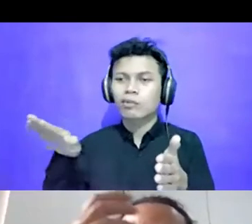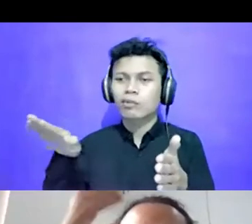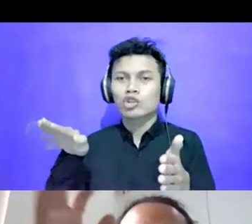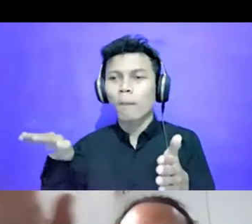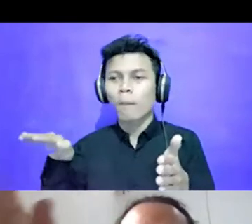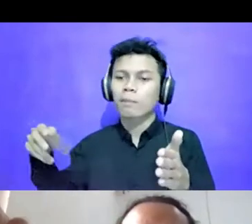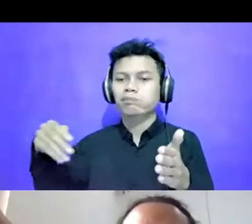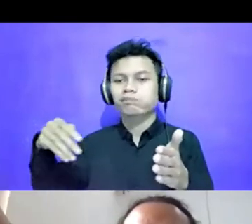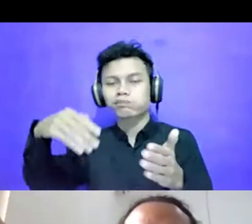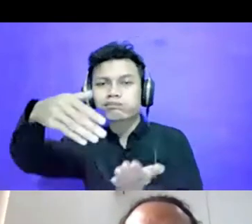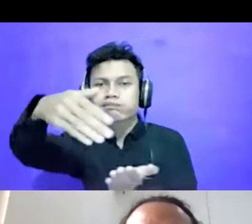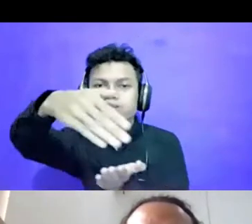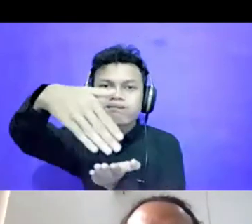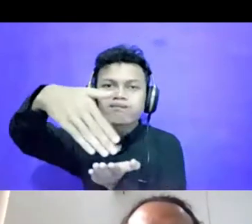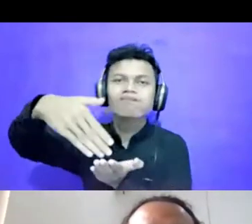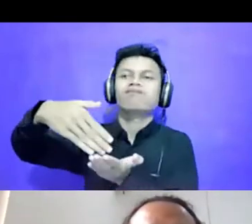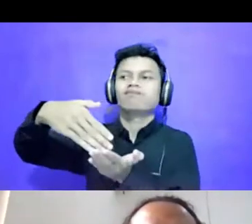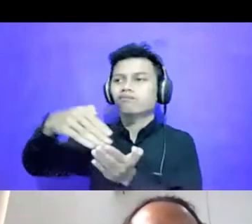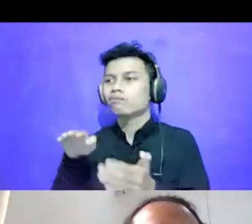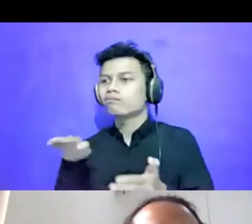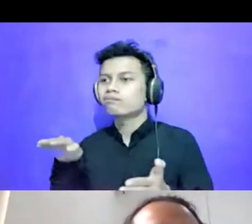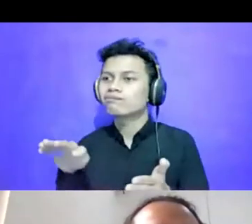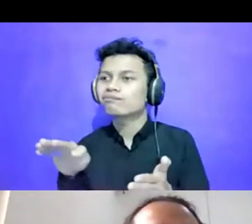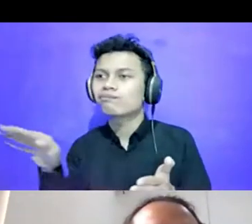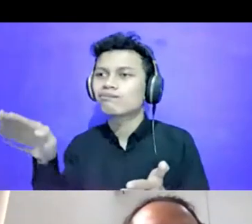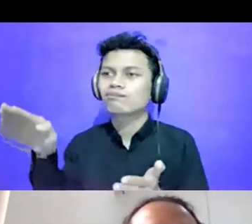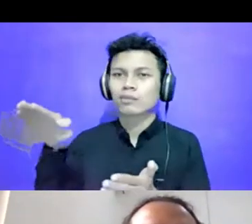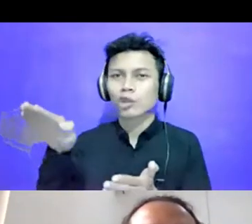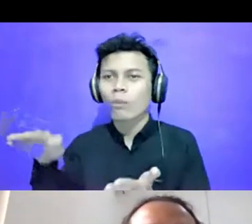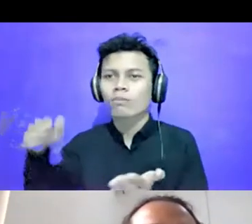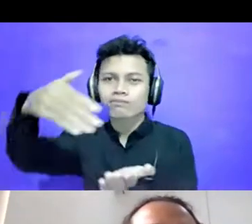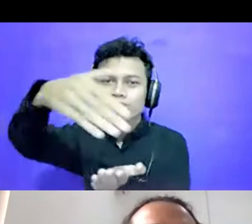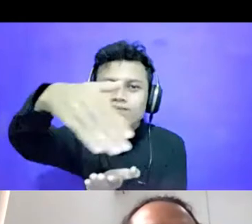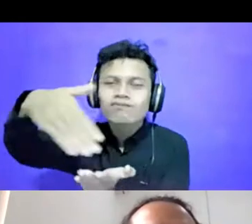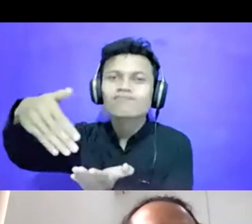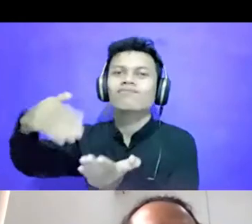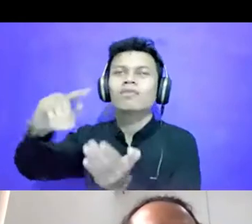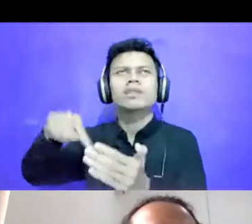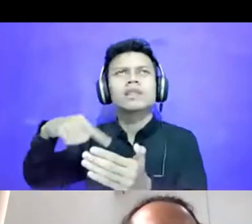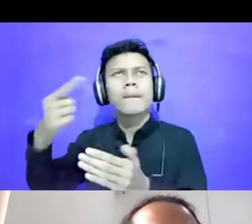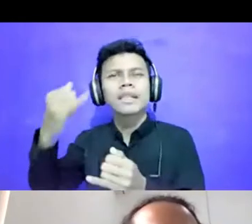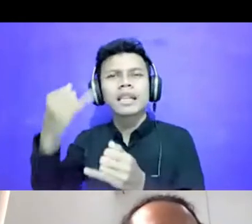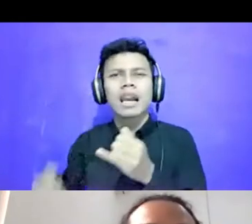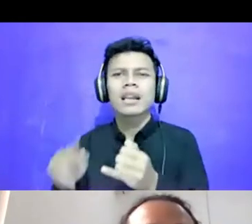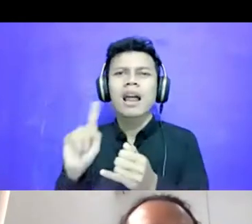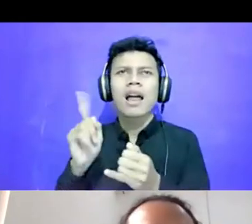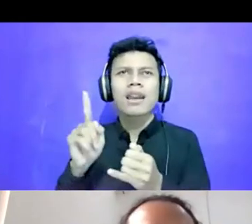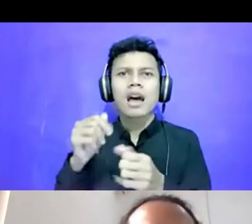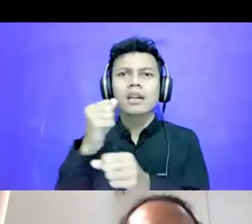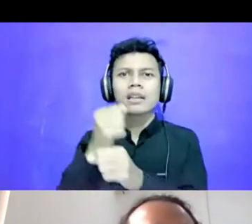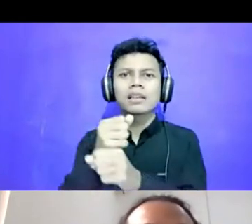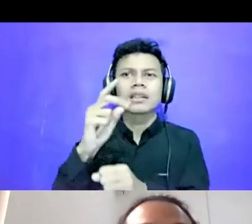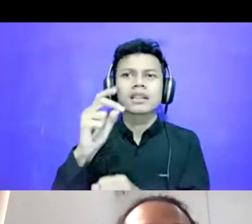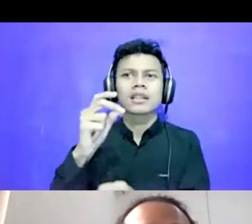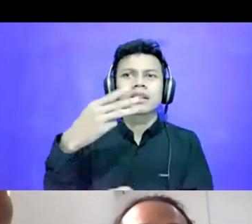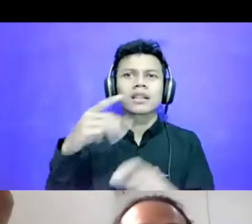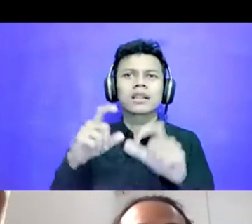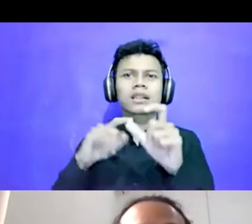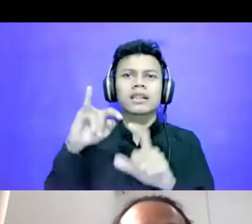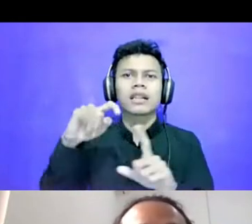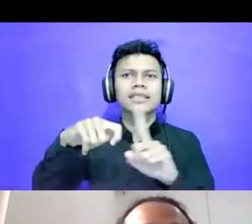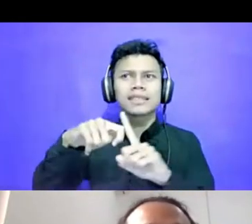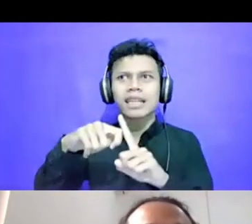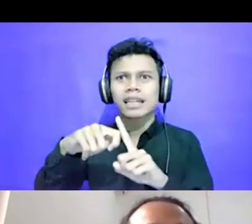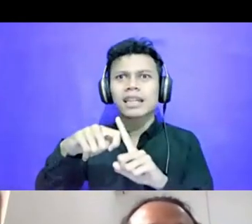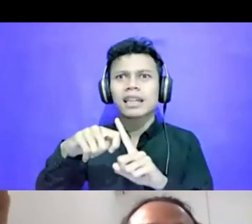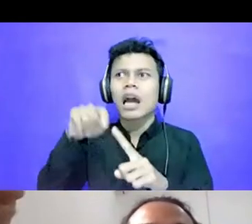Ngambil Sample Air Kemudian Sampai Di Ujungnya Itu Ada Di Gersi Yang Sudah Berpatasan Dengan